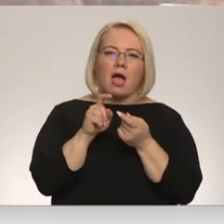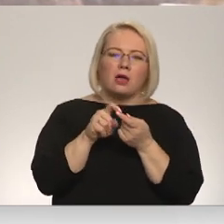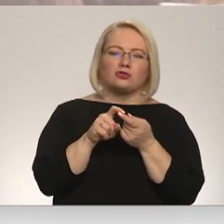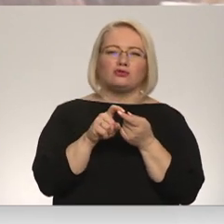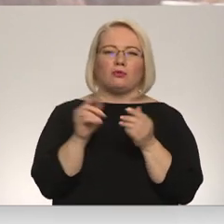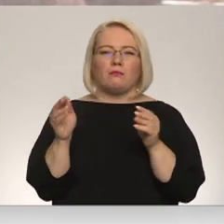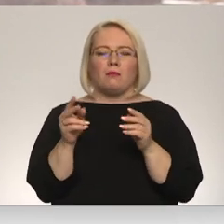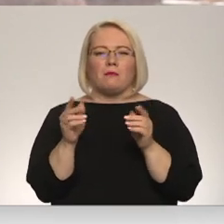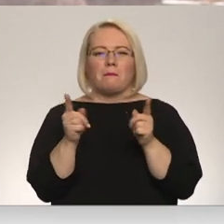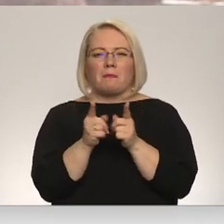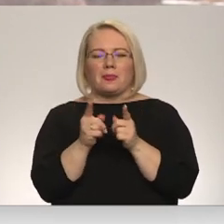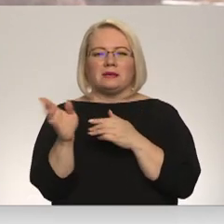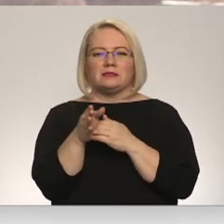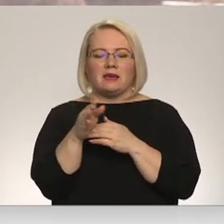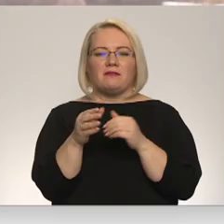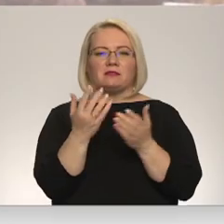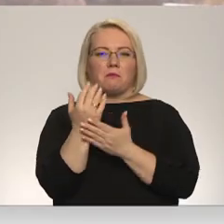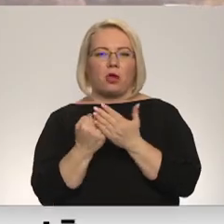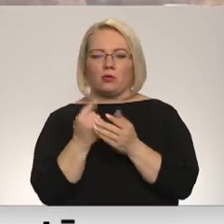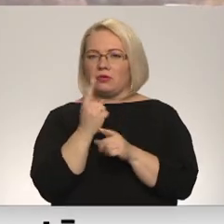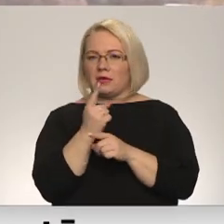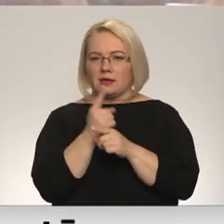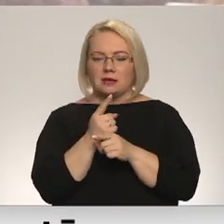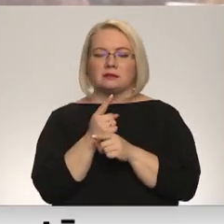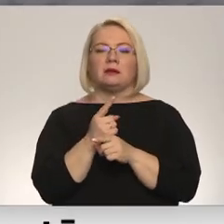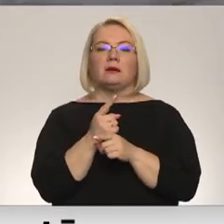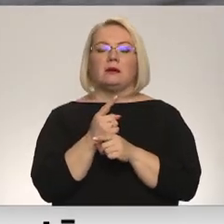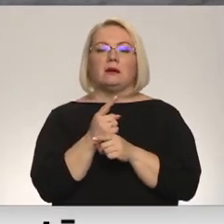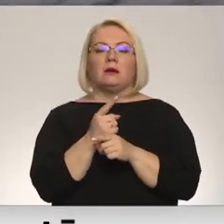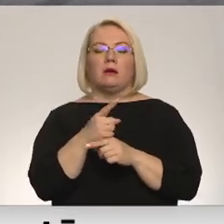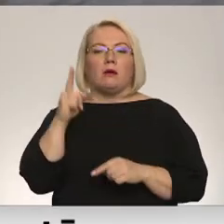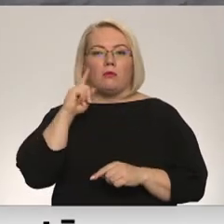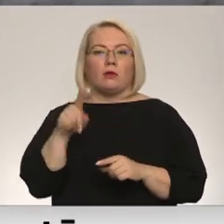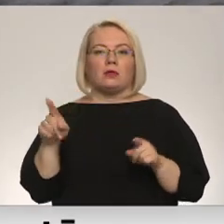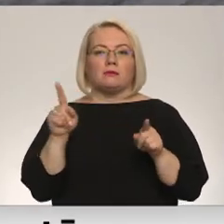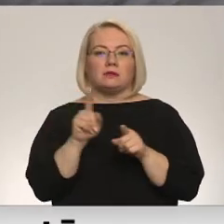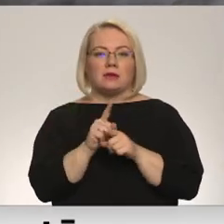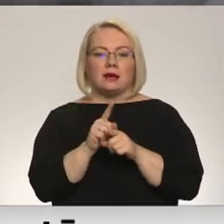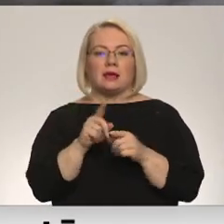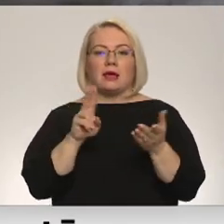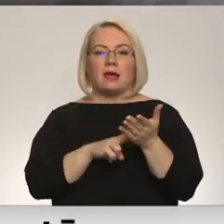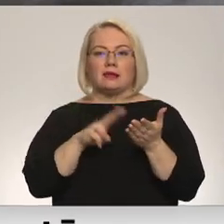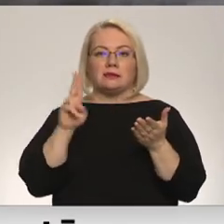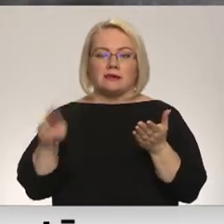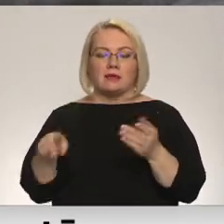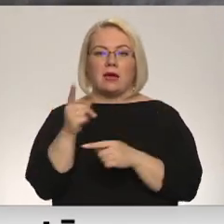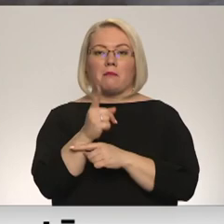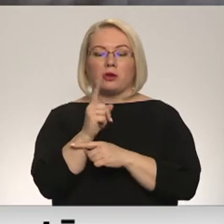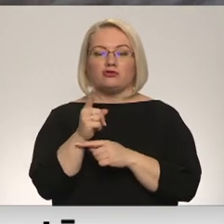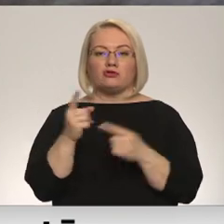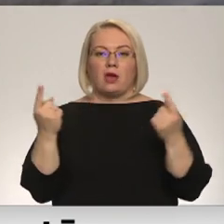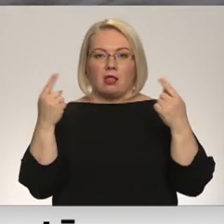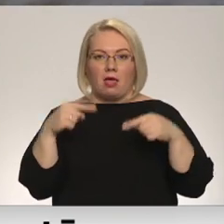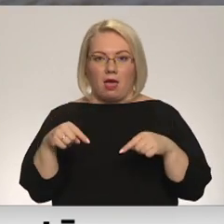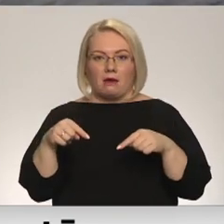licencētās makšķirēšanas spēka aizsaušiesības laikā. Protams, vīmiskaits. Ja licencētās makšķirēšanas laikā tās bija